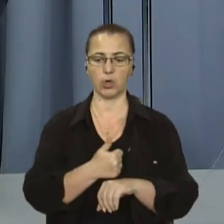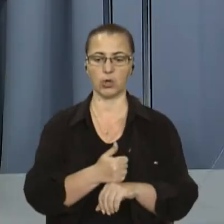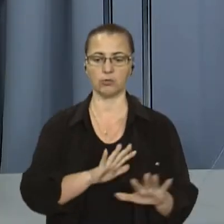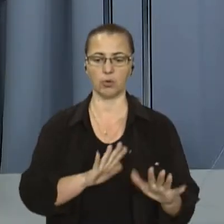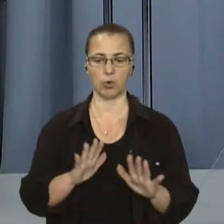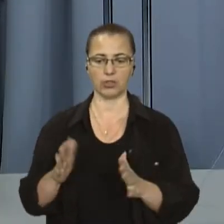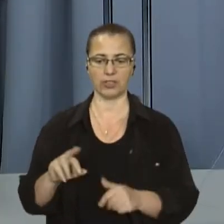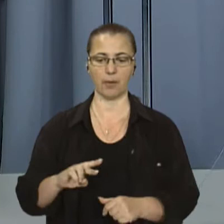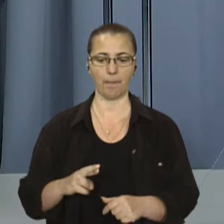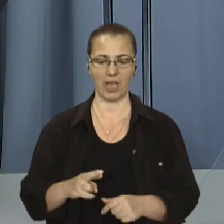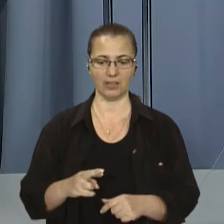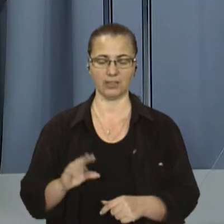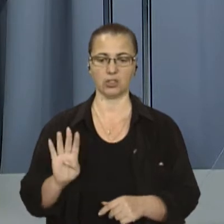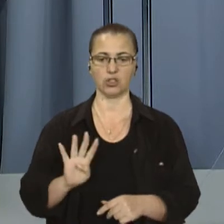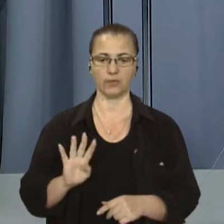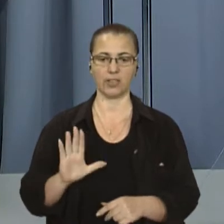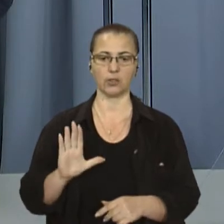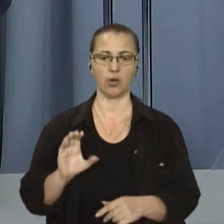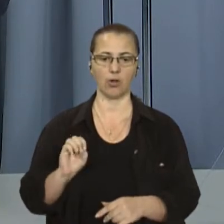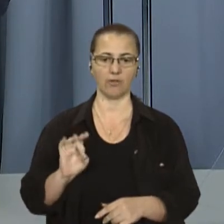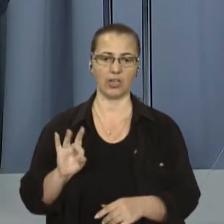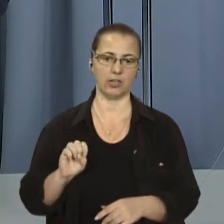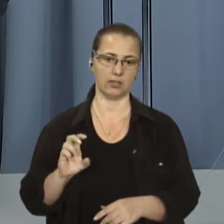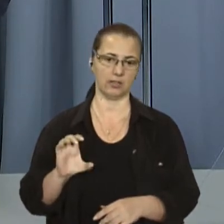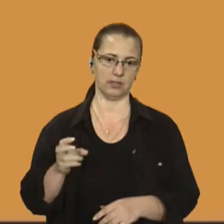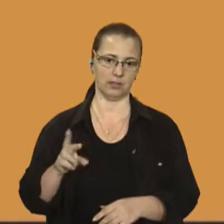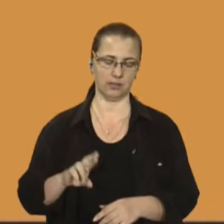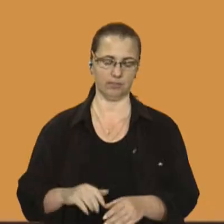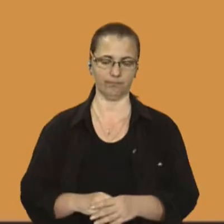головні події п'ятниці, 4 вересня, зокрема про таке.